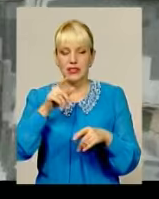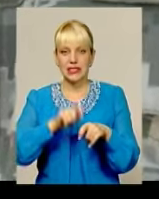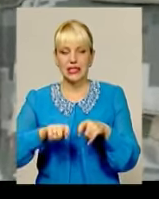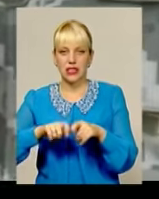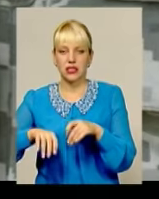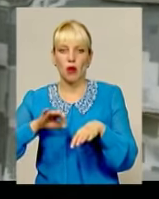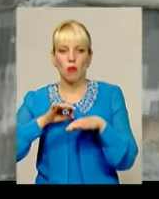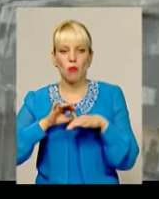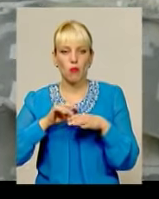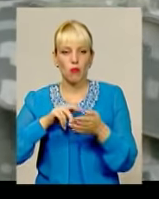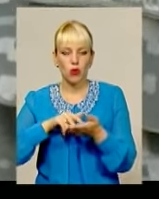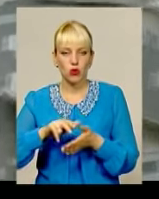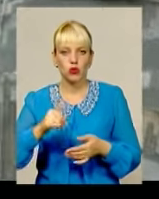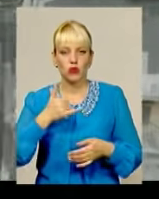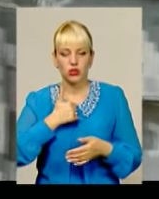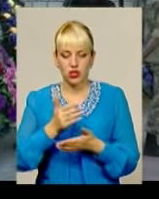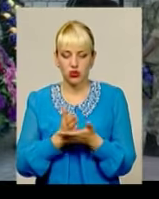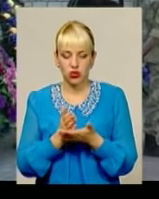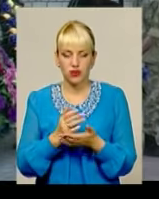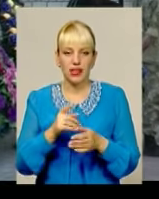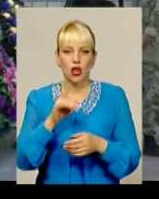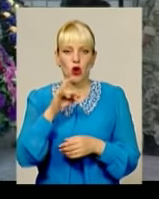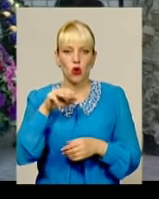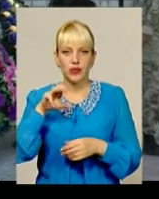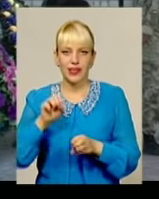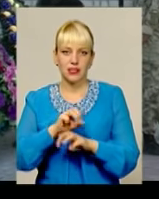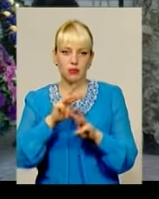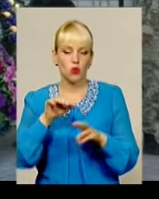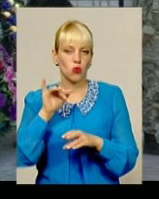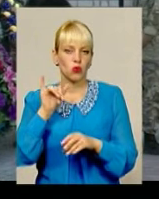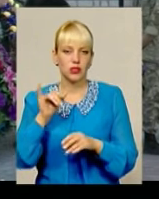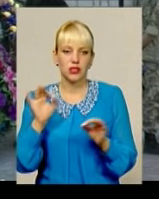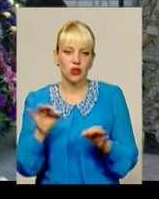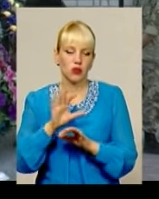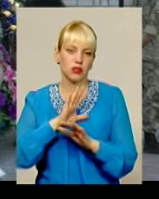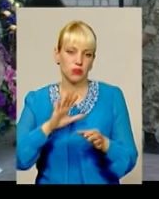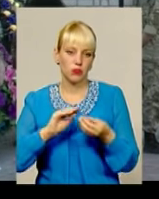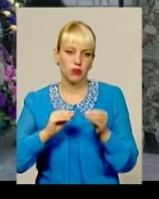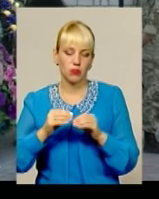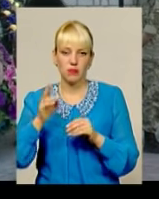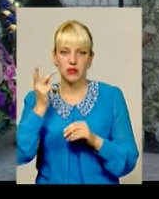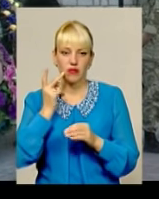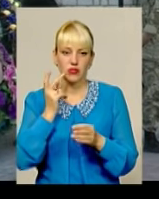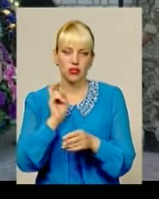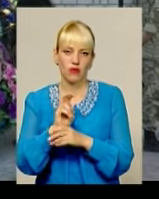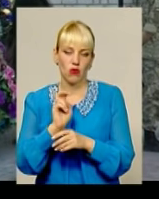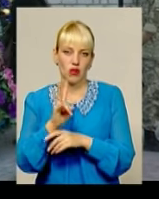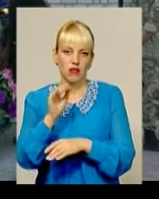він пройшов. Він служив у нас в роті забезпечені, ніяких проблем з ним ніколи не було. Всігда він виходив на службу,